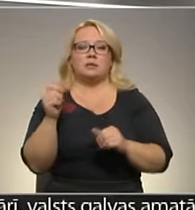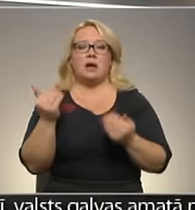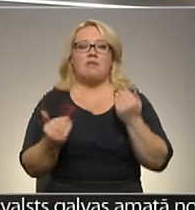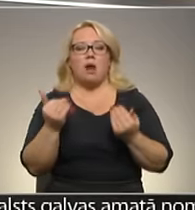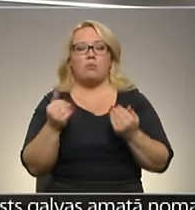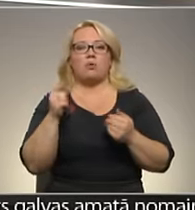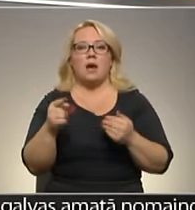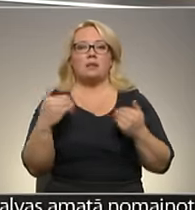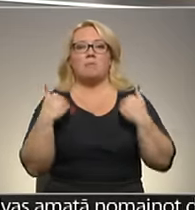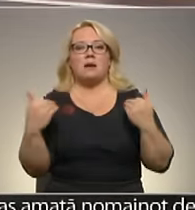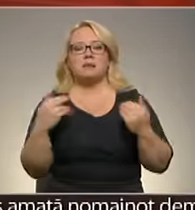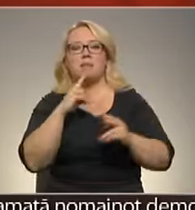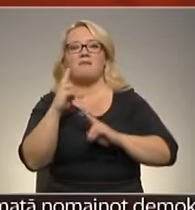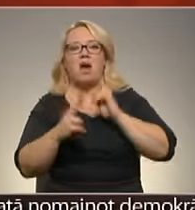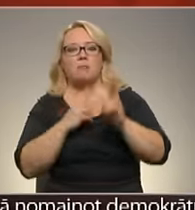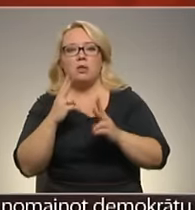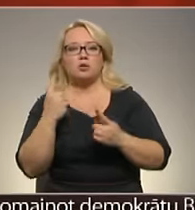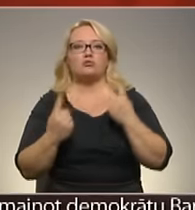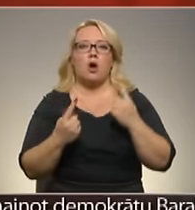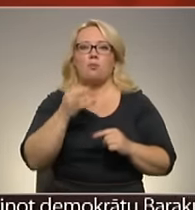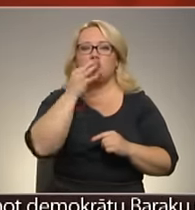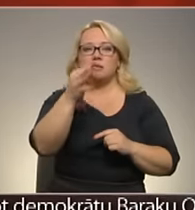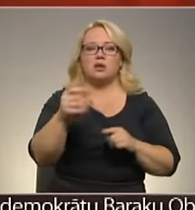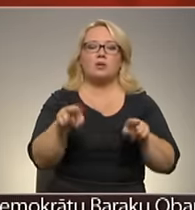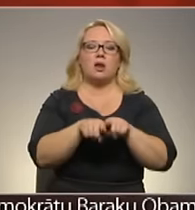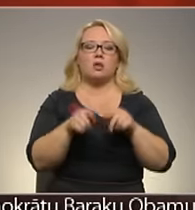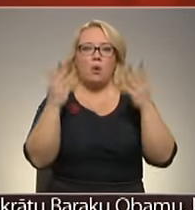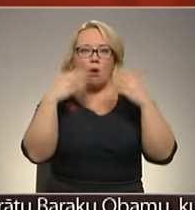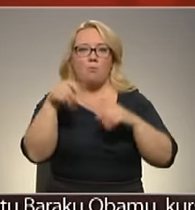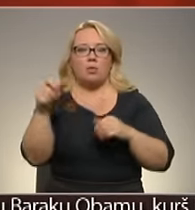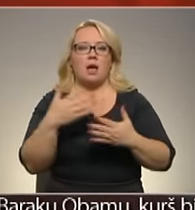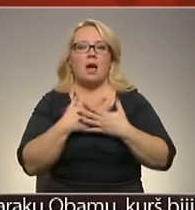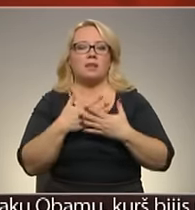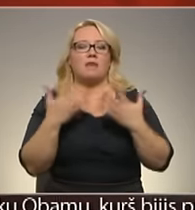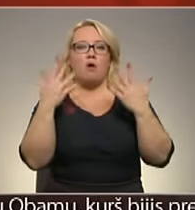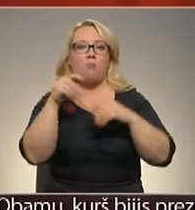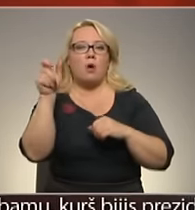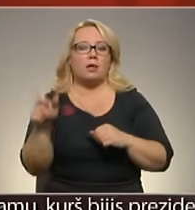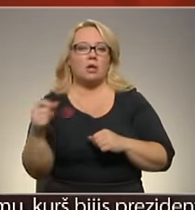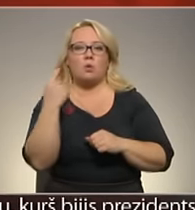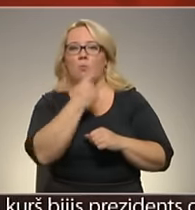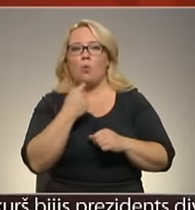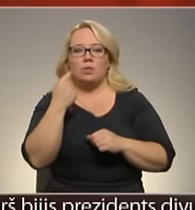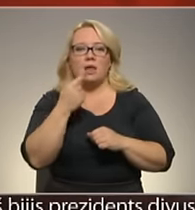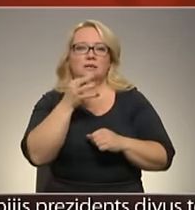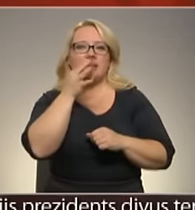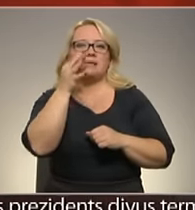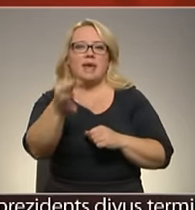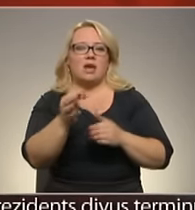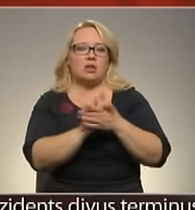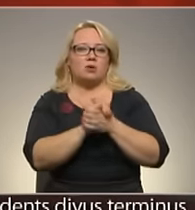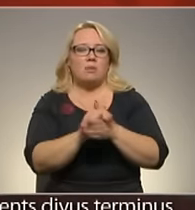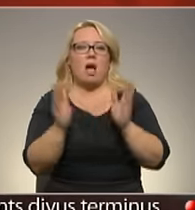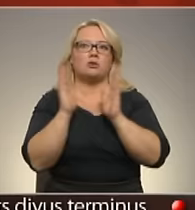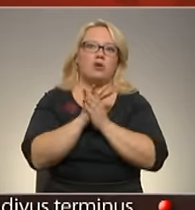pasteprinātas vaimanas un šausma izteikšanas, un arī no politiķu, šobrīd aktīvo politiķu mutis arī tā kādi draudīgi izteikumi ar